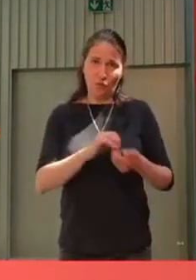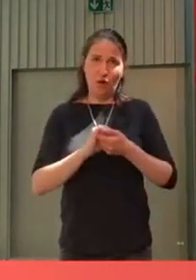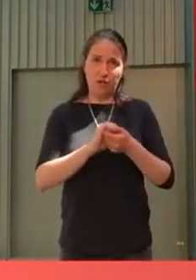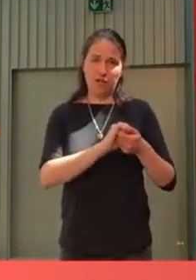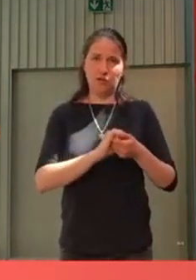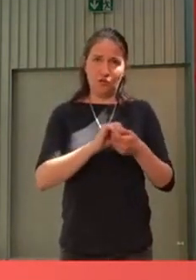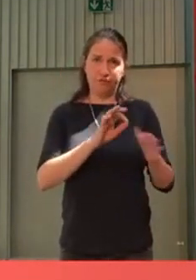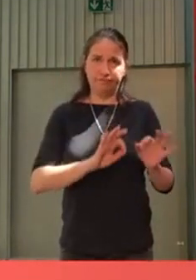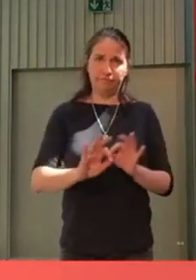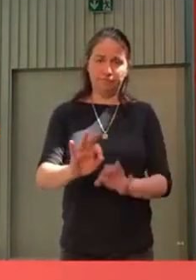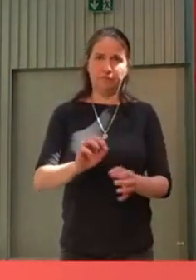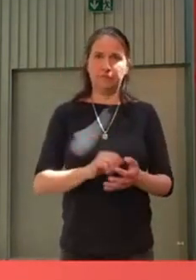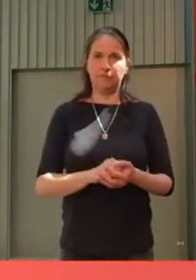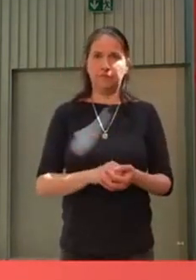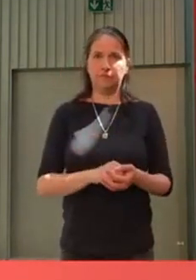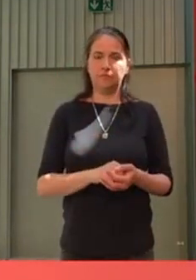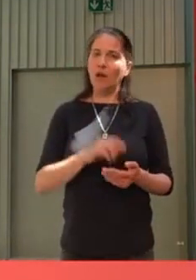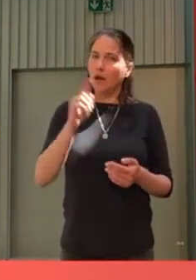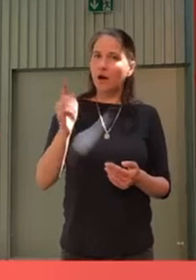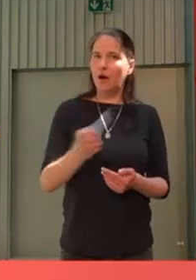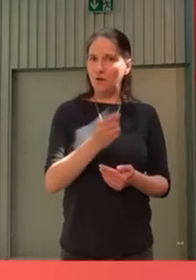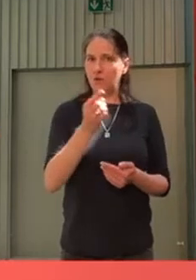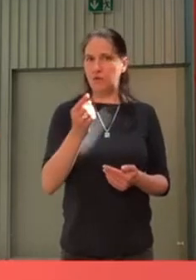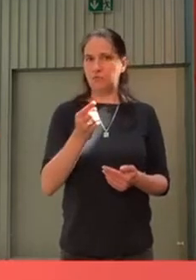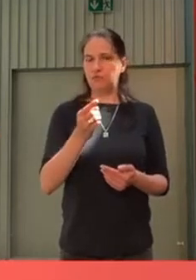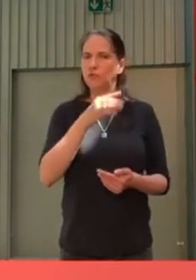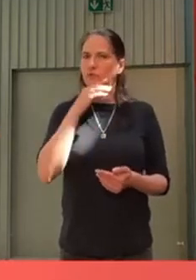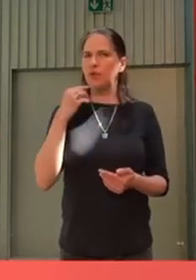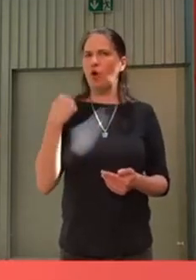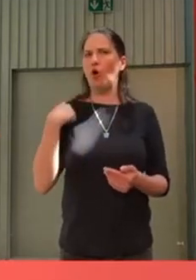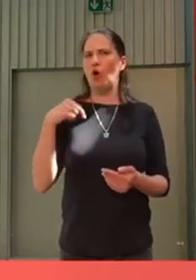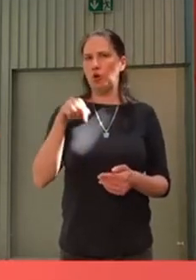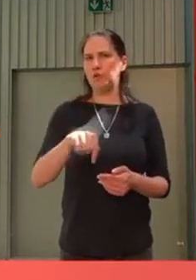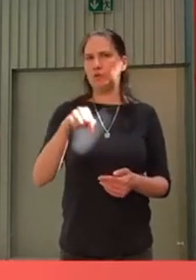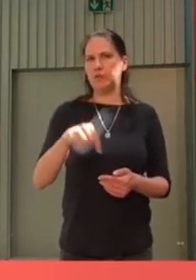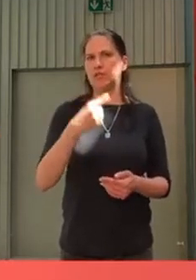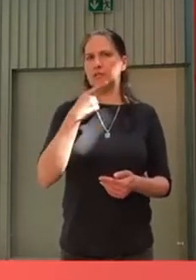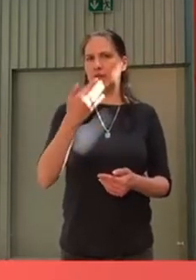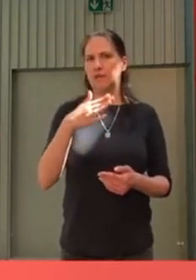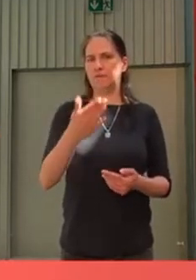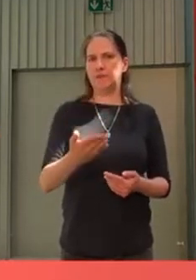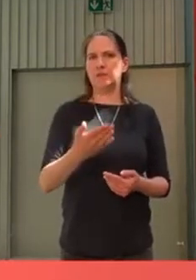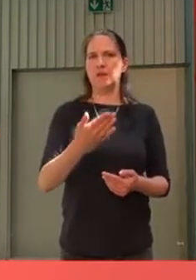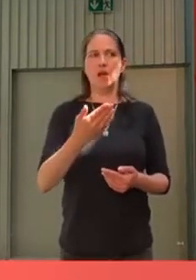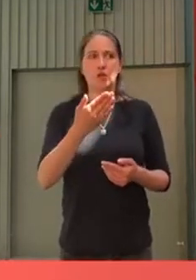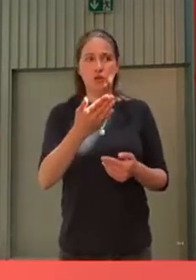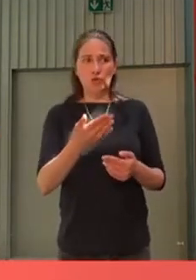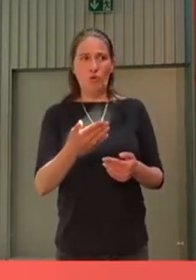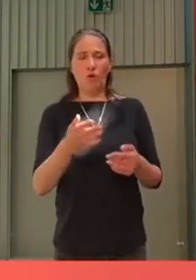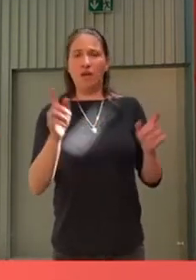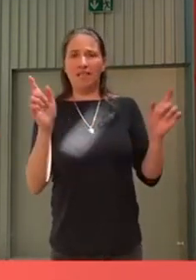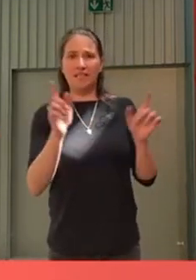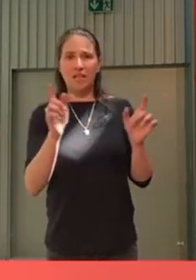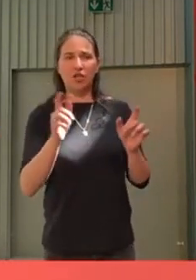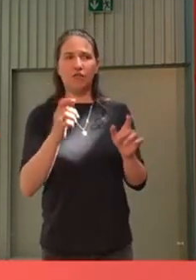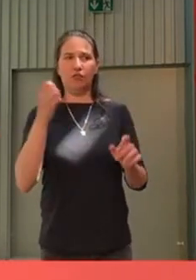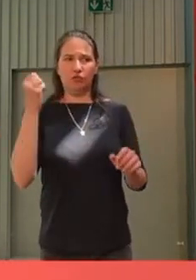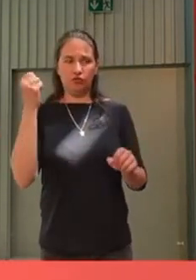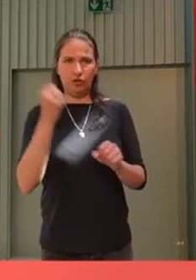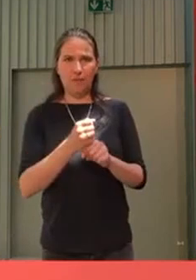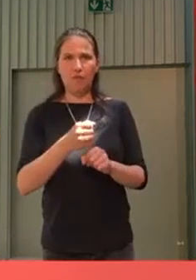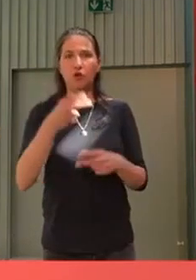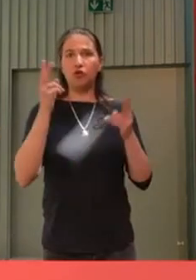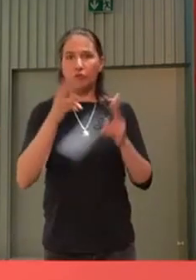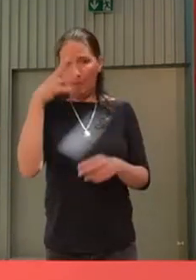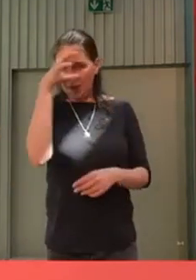auch wenn man die vielen Sachen, die schon aufgezählt wurden, nicht immer gleich bei der Bevölkerung so ankommen, wie es eigentlich notwendig wäre.